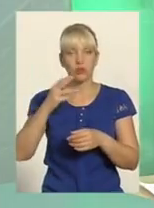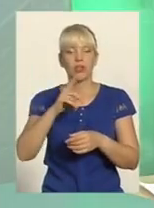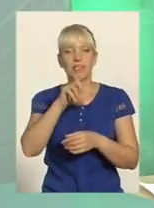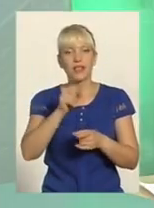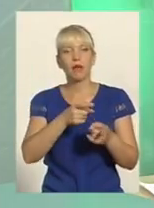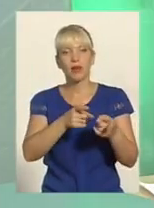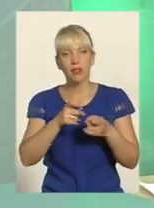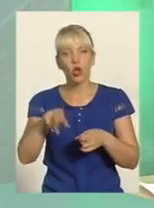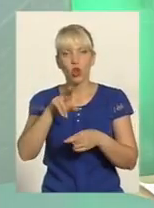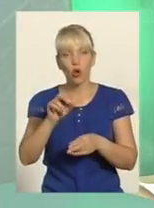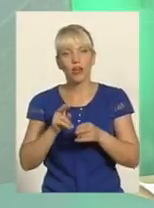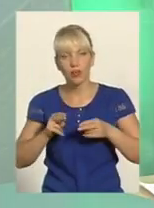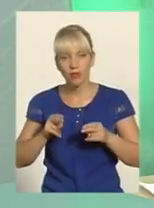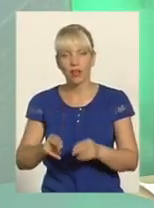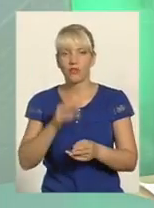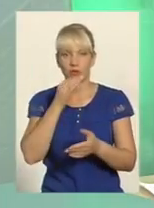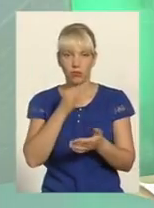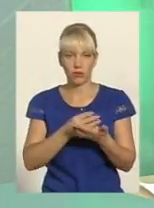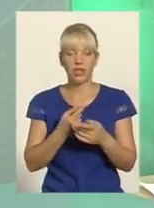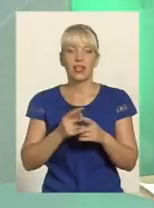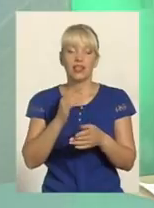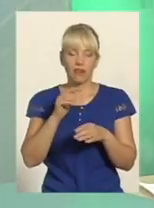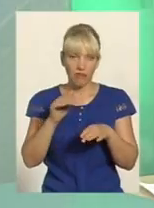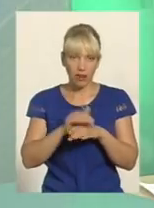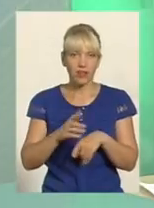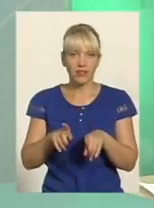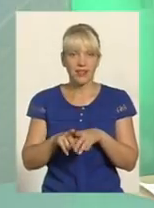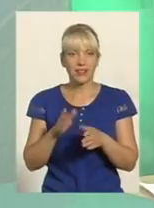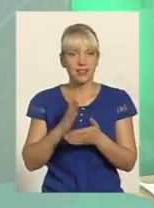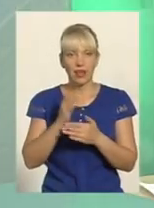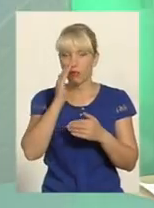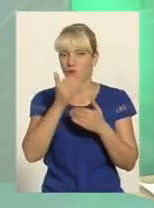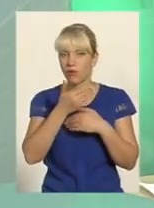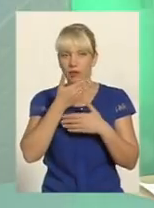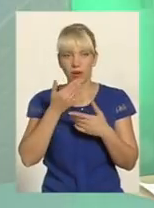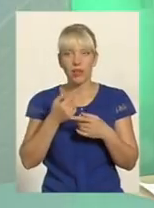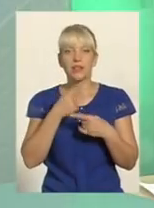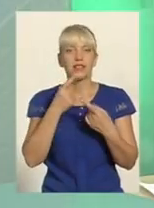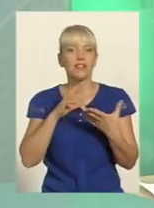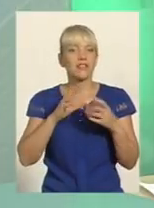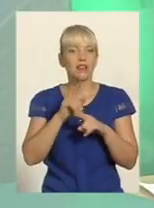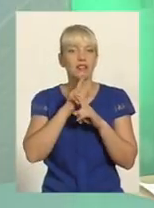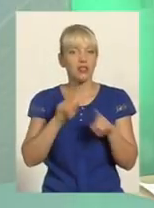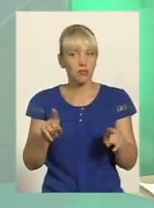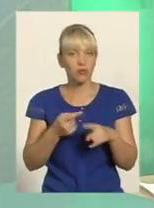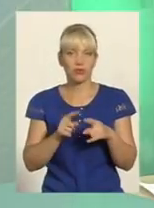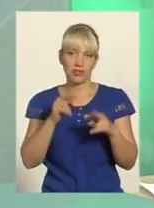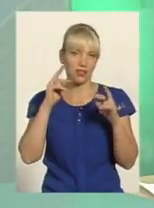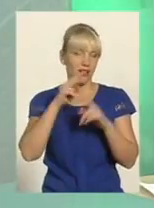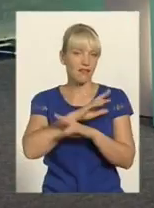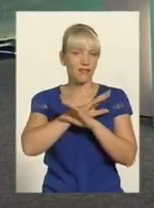приховуємо їх, надіємося, що їх буде значно менше Сказати, що їх взагалі не буде, це буде невірно, тому що